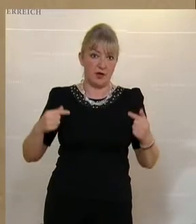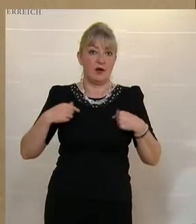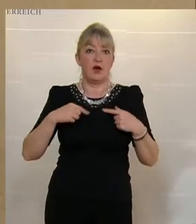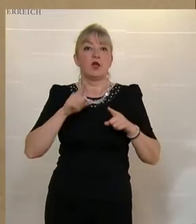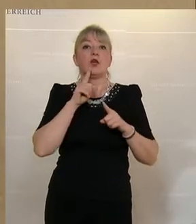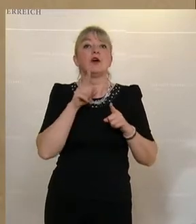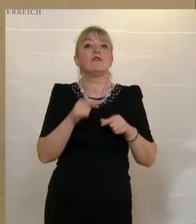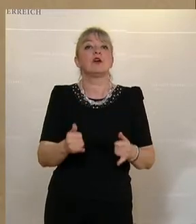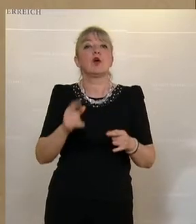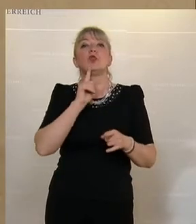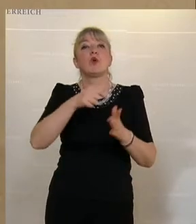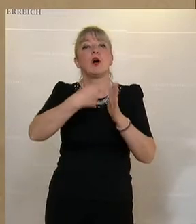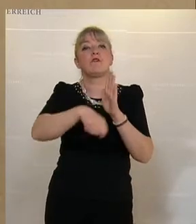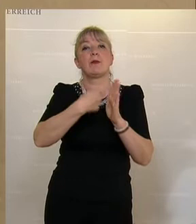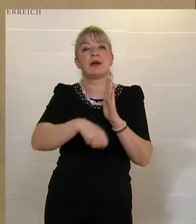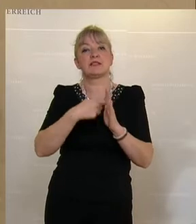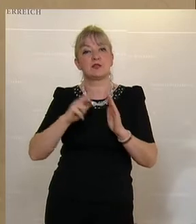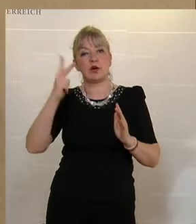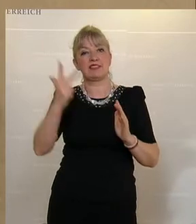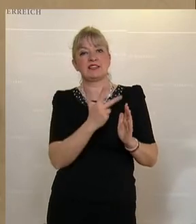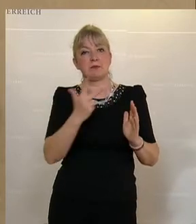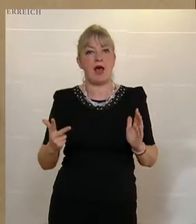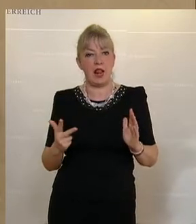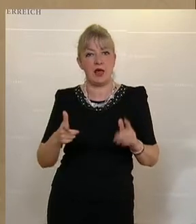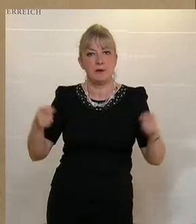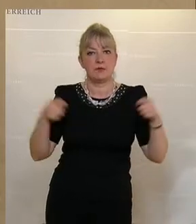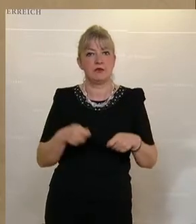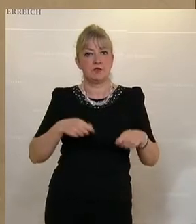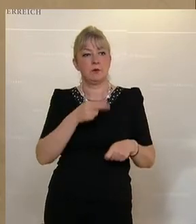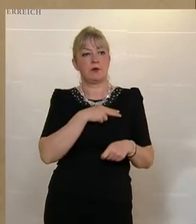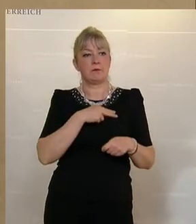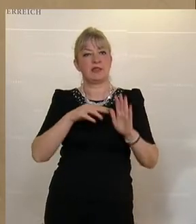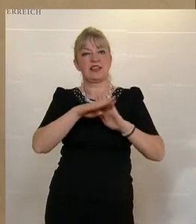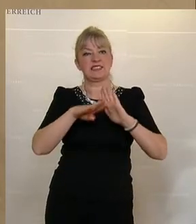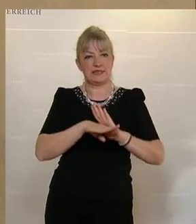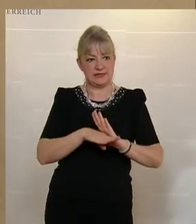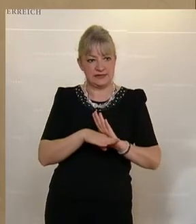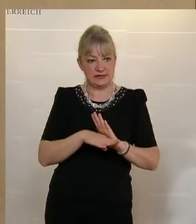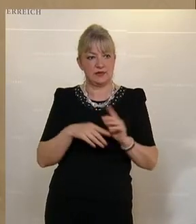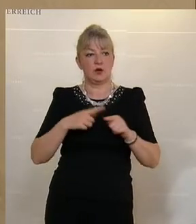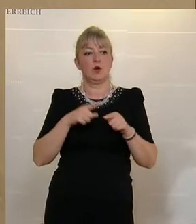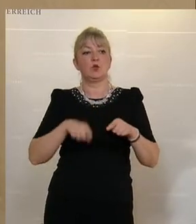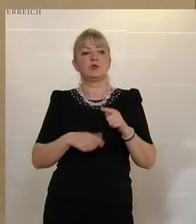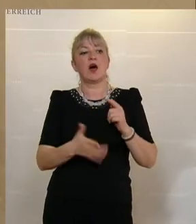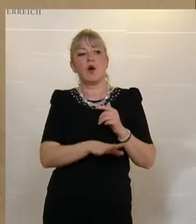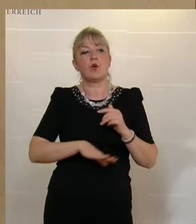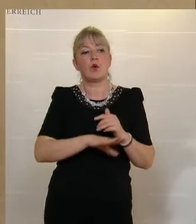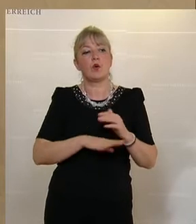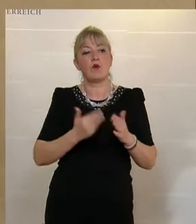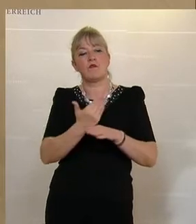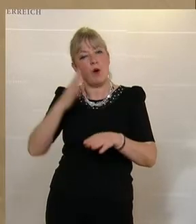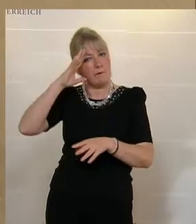korrigieren heute lediglich zum dritten Mal das Investitionsprämiengesetz und die zugrunde liegenden